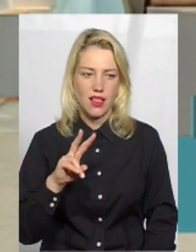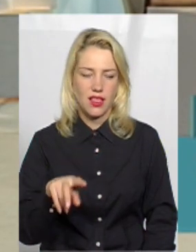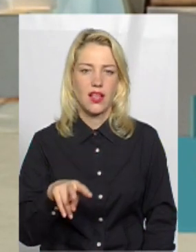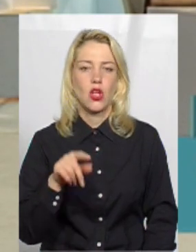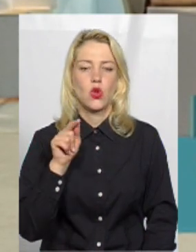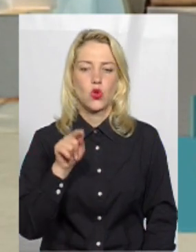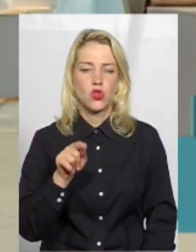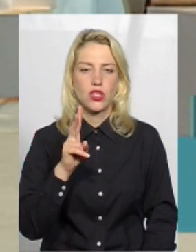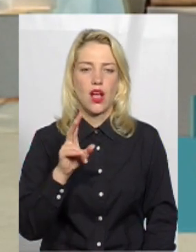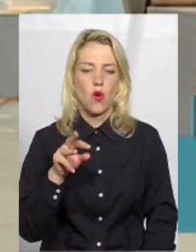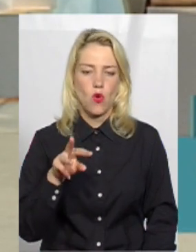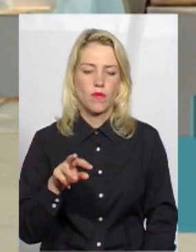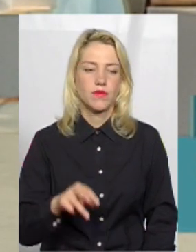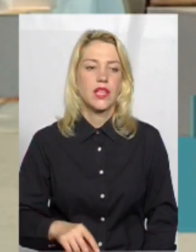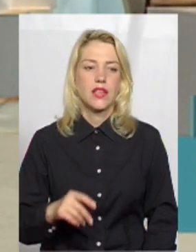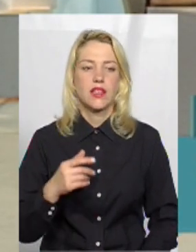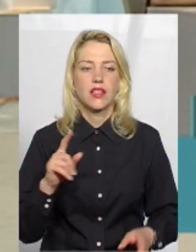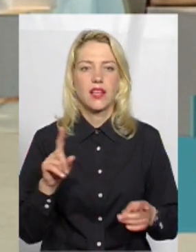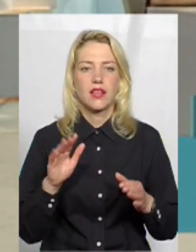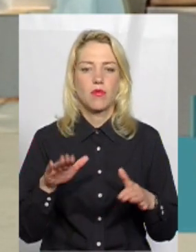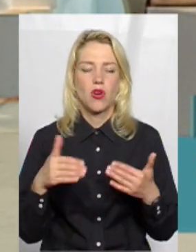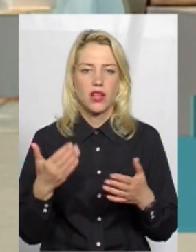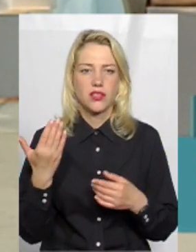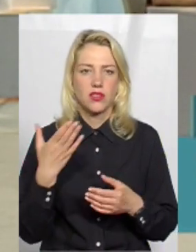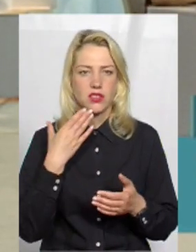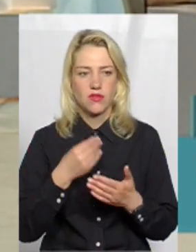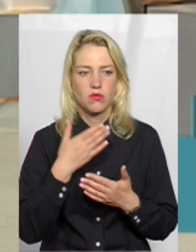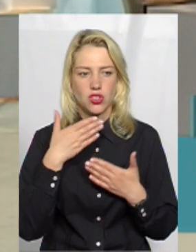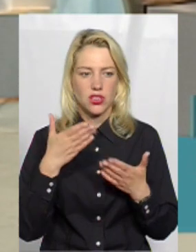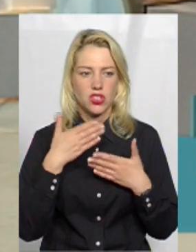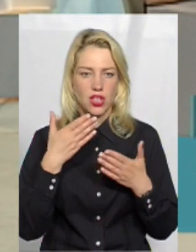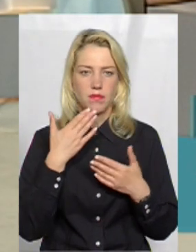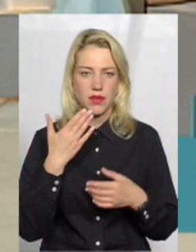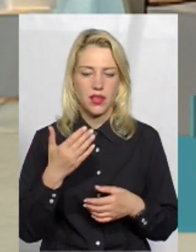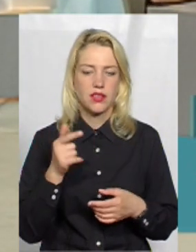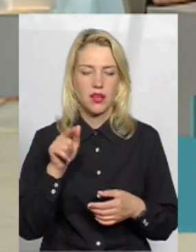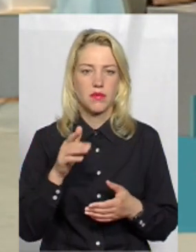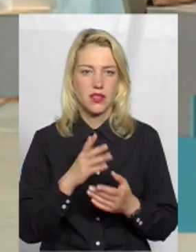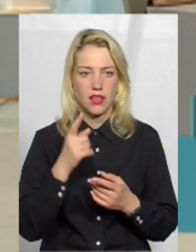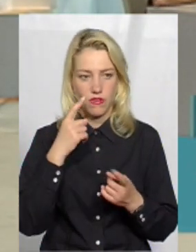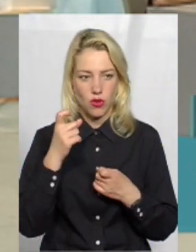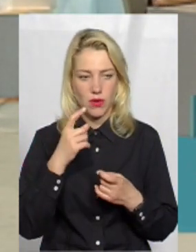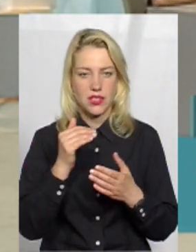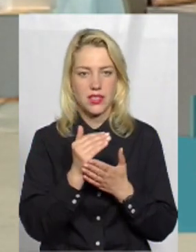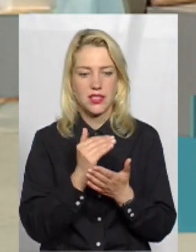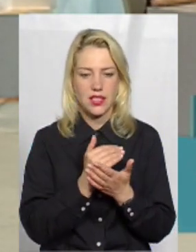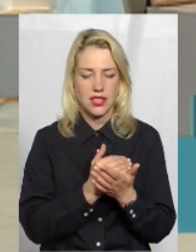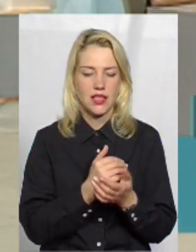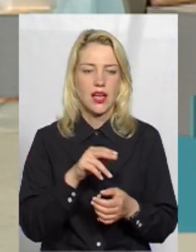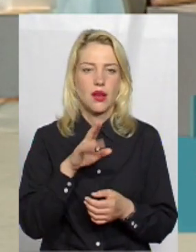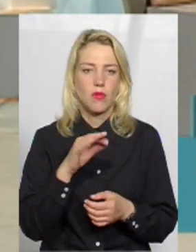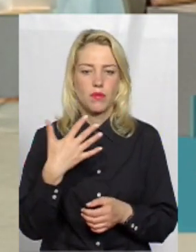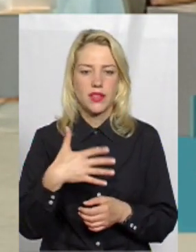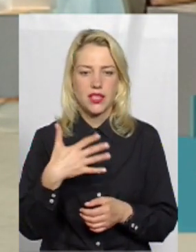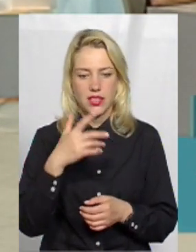Розкажіть, будь ласка, про що ви там пишете, які поради даєте своїм читачам? Ну, по-перше, в мене там є вже інформація і статті, і лайфхаки по